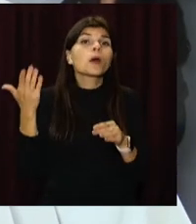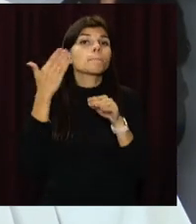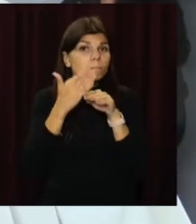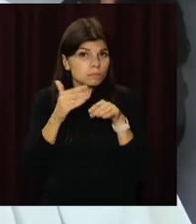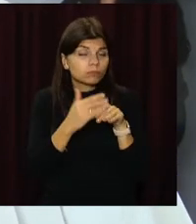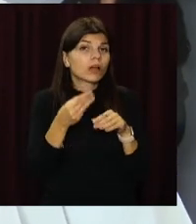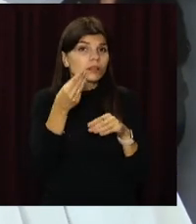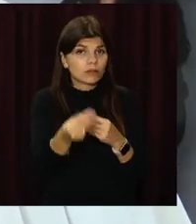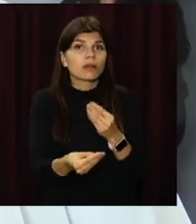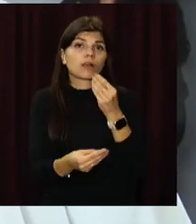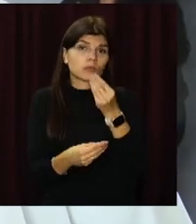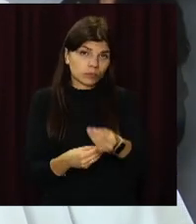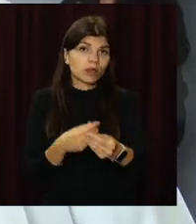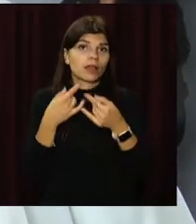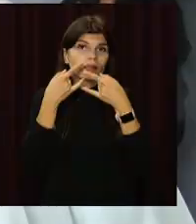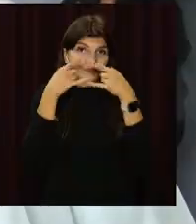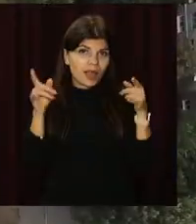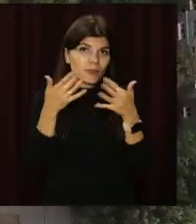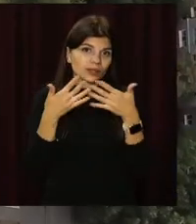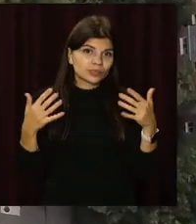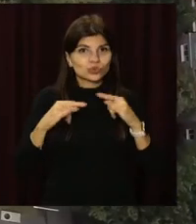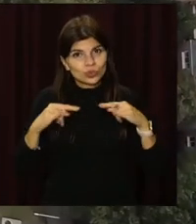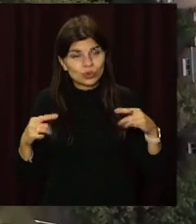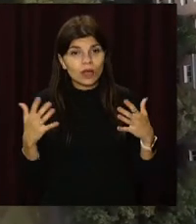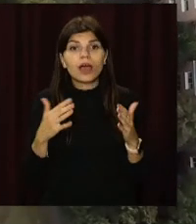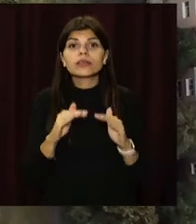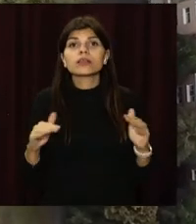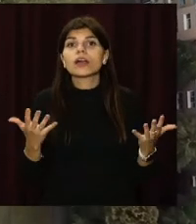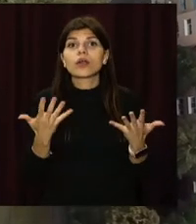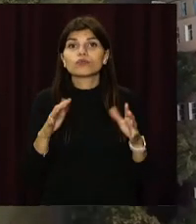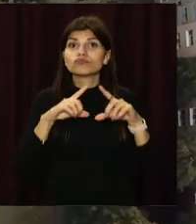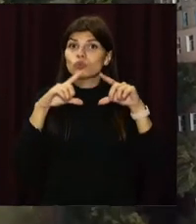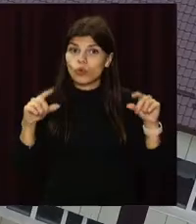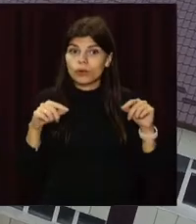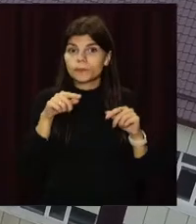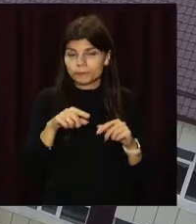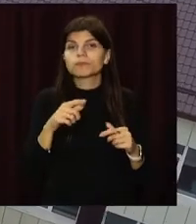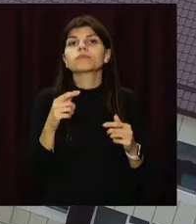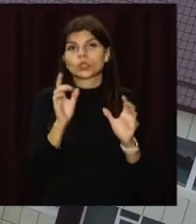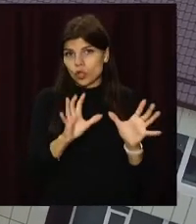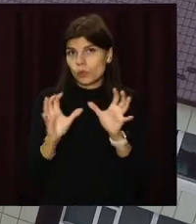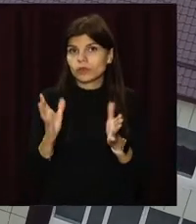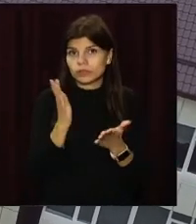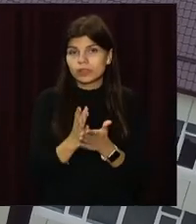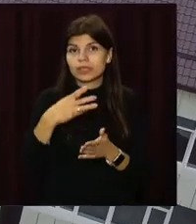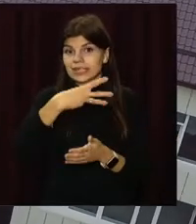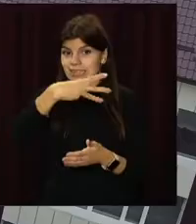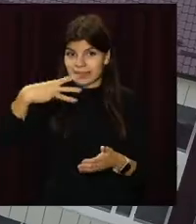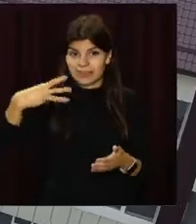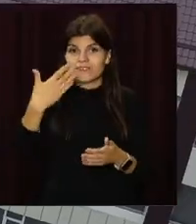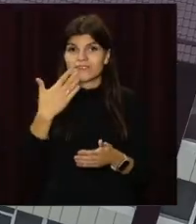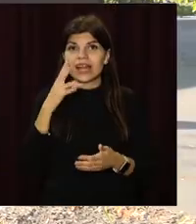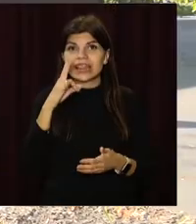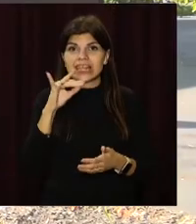Поступово поновлюються меблі. Про дітей, які вже здобувають знання у школі, громада теж дбає. У триповерховій